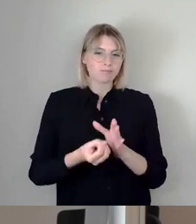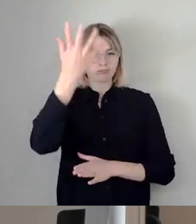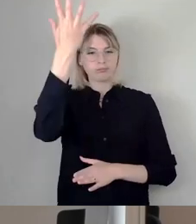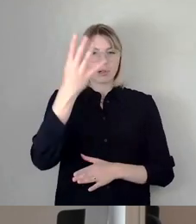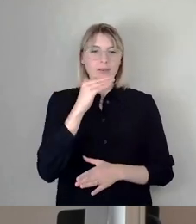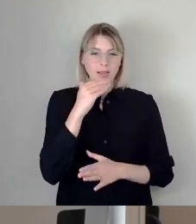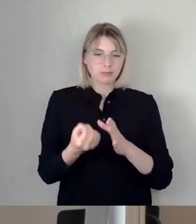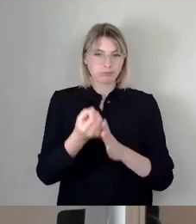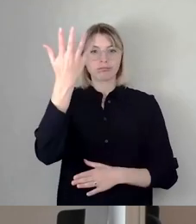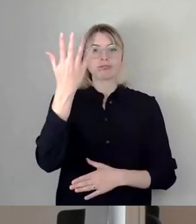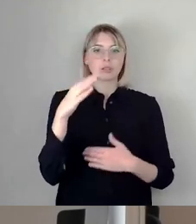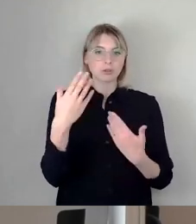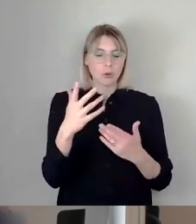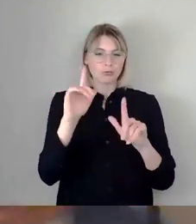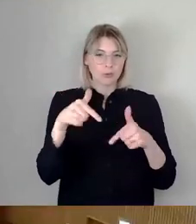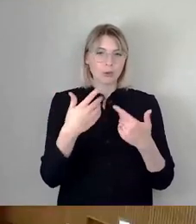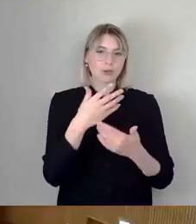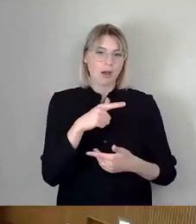wir alle was ganz Tolles erreicht. Vielen Dank.